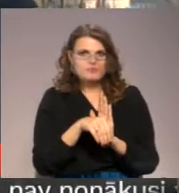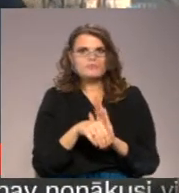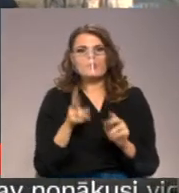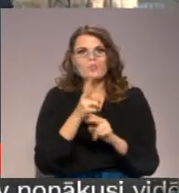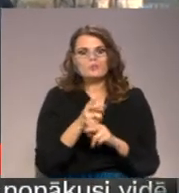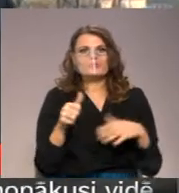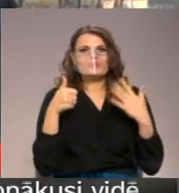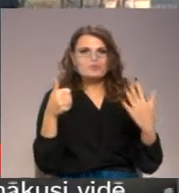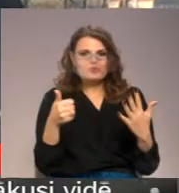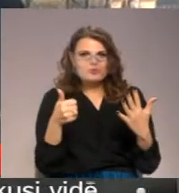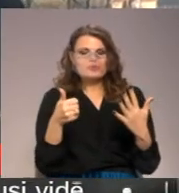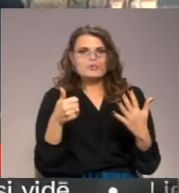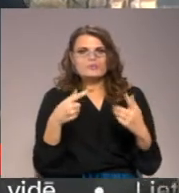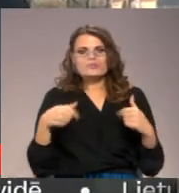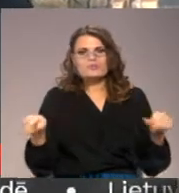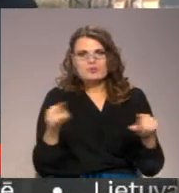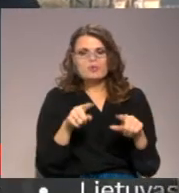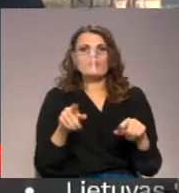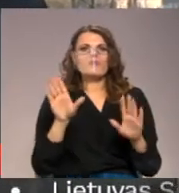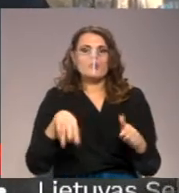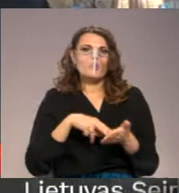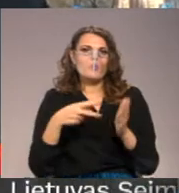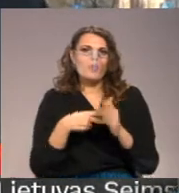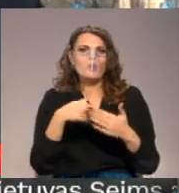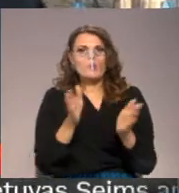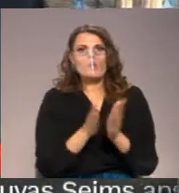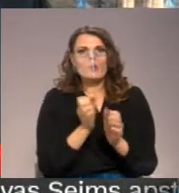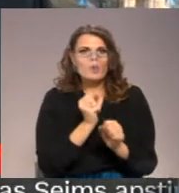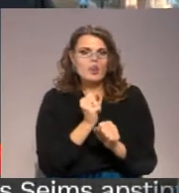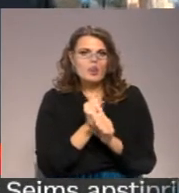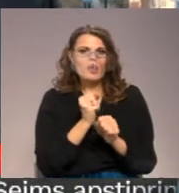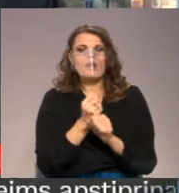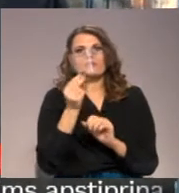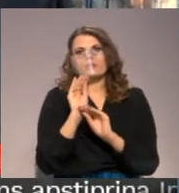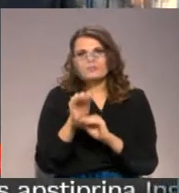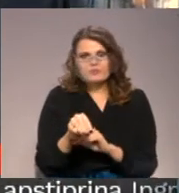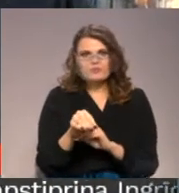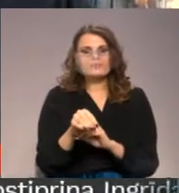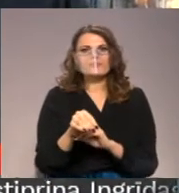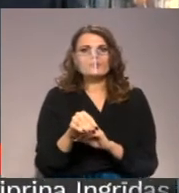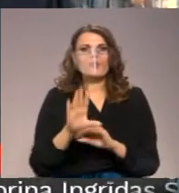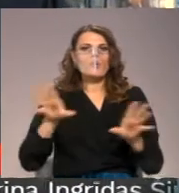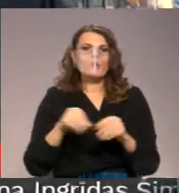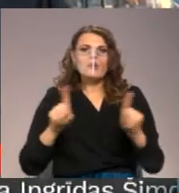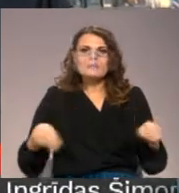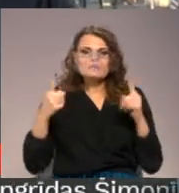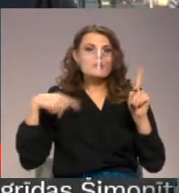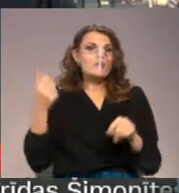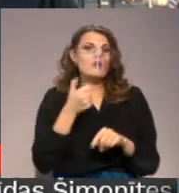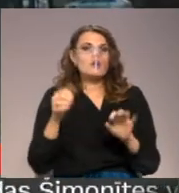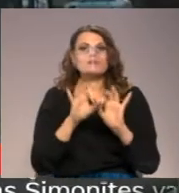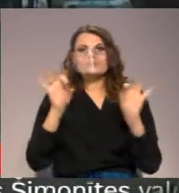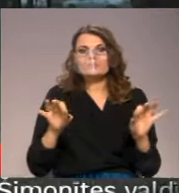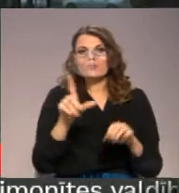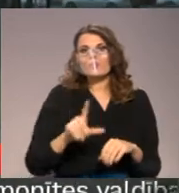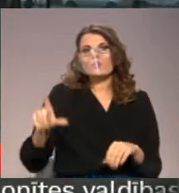sešiem novadiem vienoties, lai varētu kopā plānot darbību, investīcijas kopīgi izaugsmu no nākošā gadu jūlija.